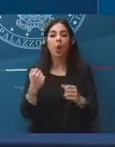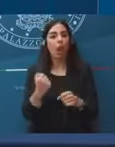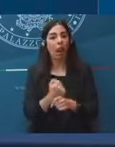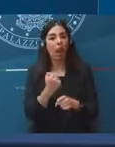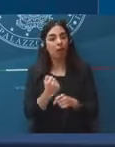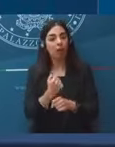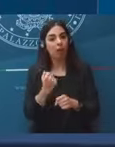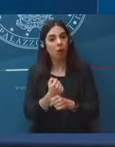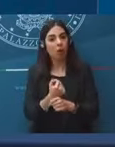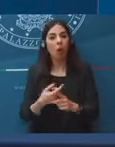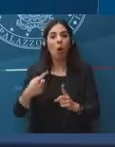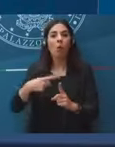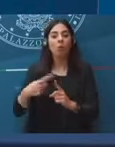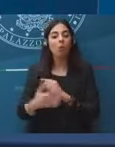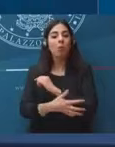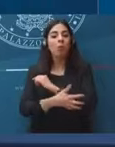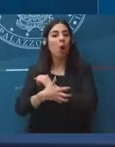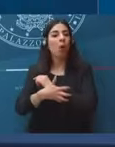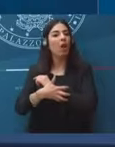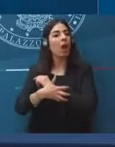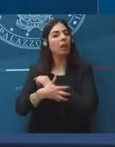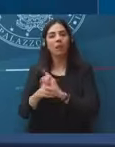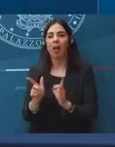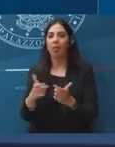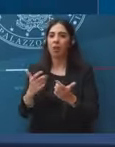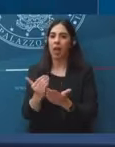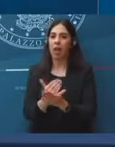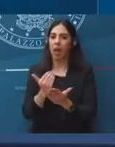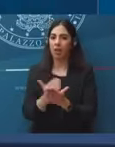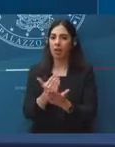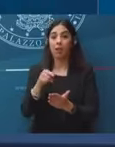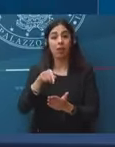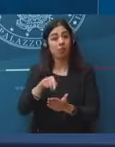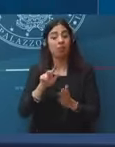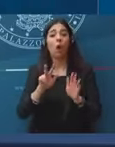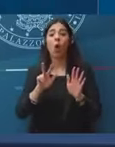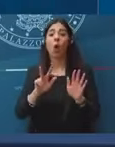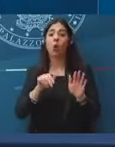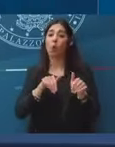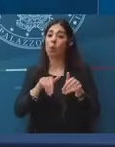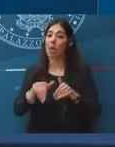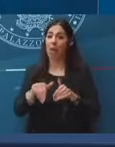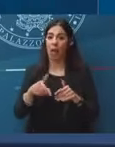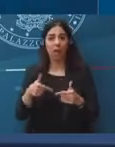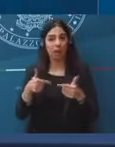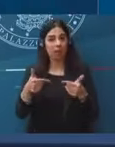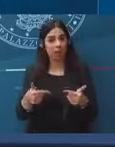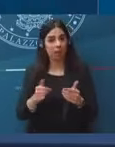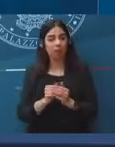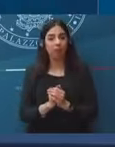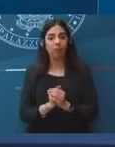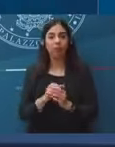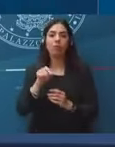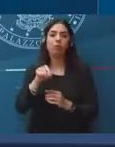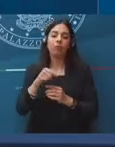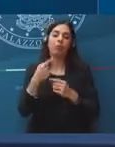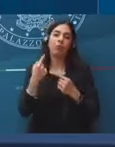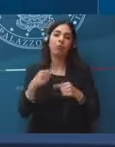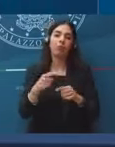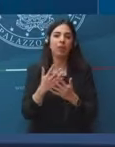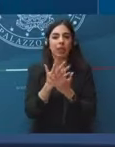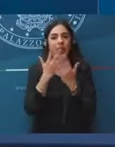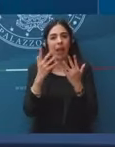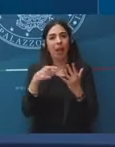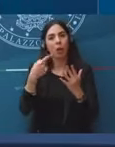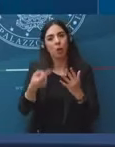di contrasto alla povertà, dove stanziamo circa 8 miliardi. E questo poi dirà ovviamente il